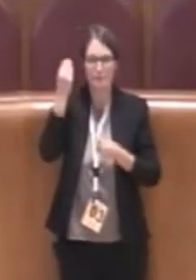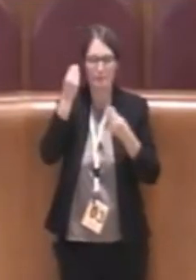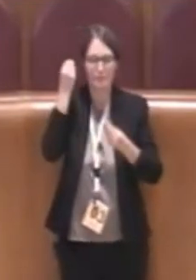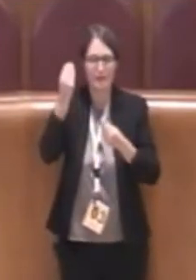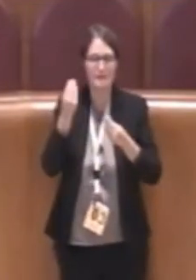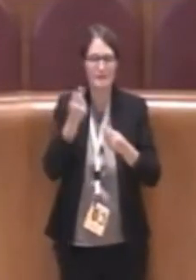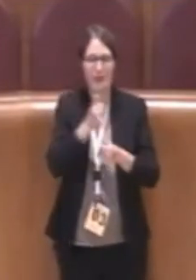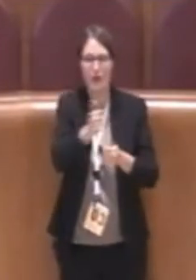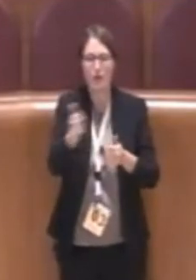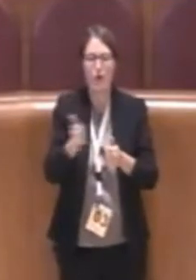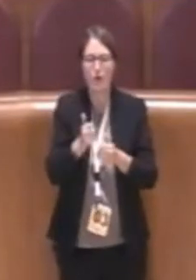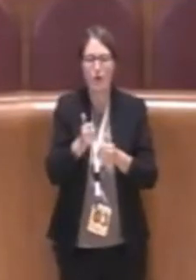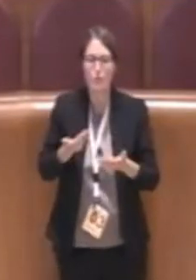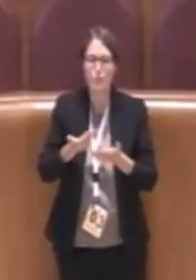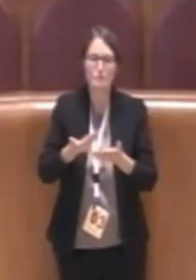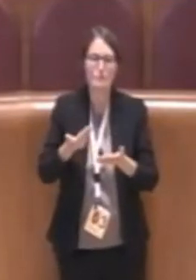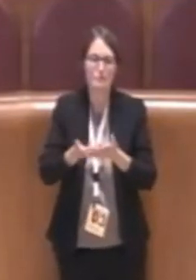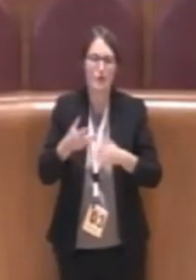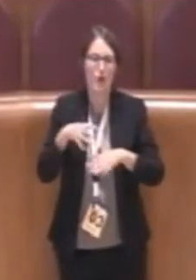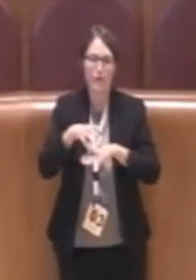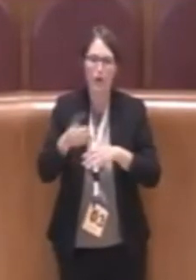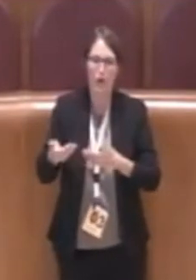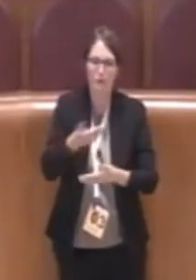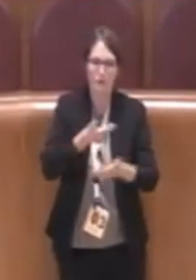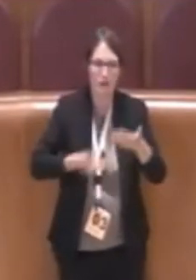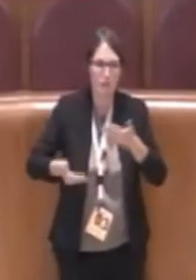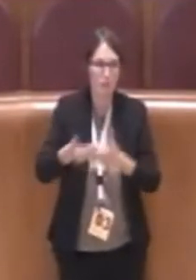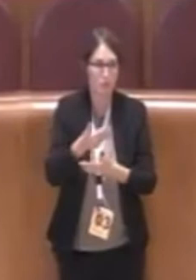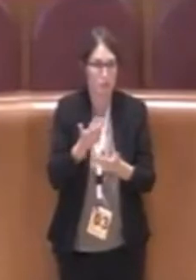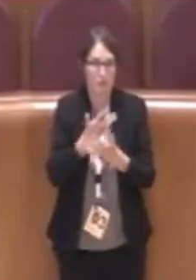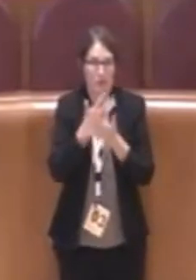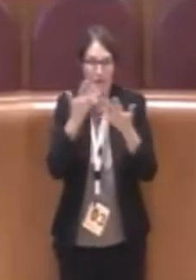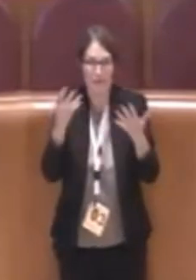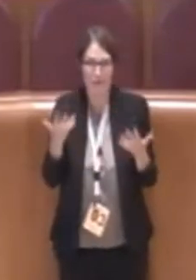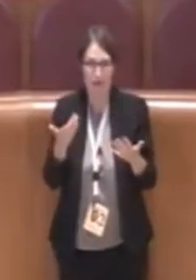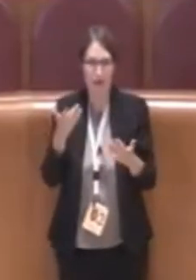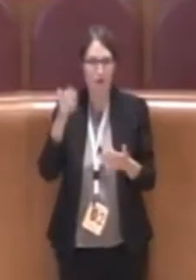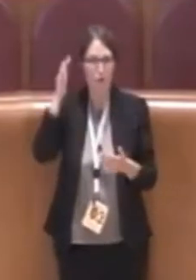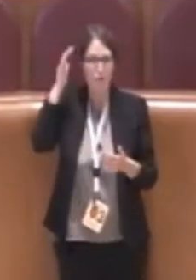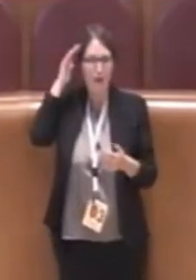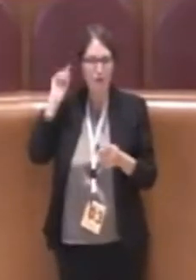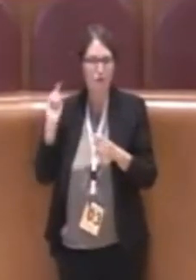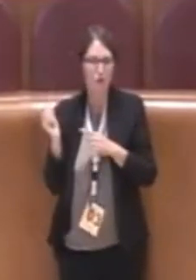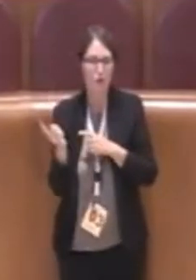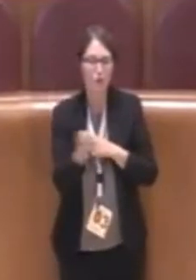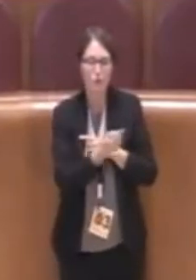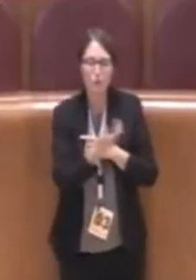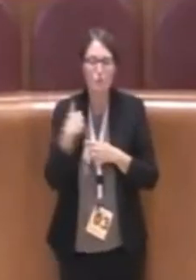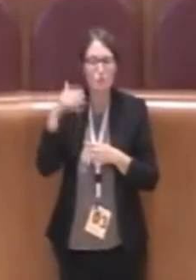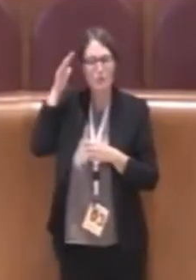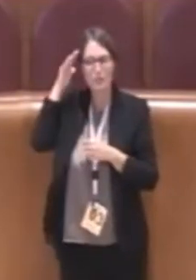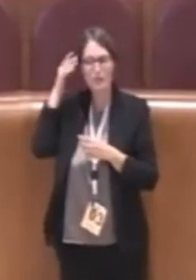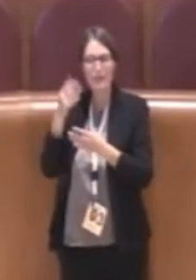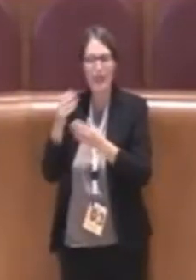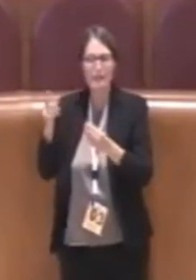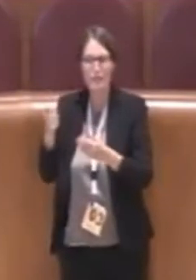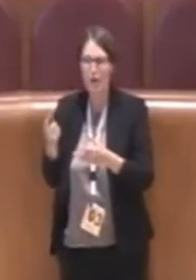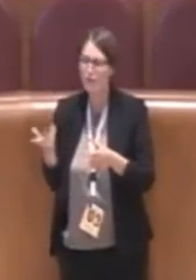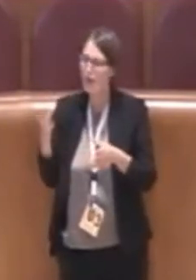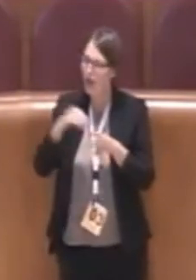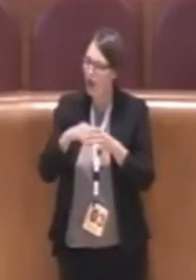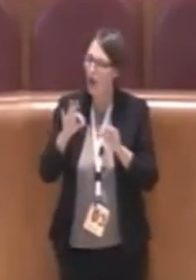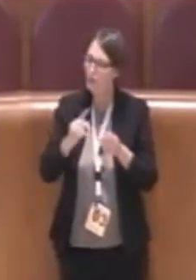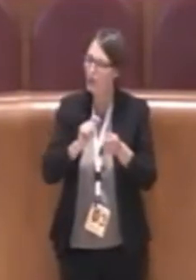contributo che è stato chiaramente ascoltato, a volte sicuramente talmente così apprezzato da essere stato inserito anche all'interno degli